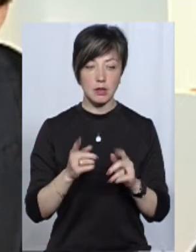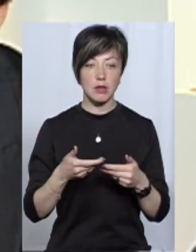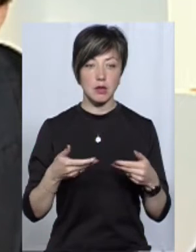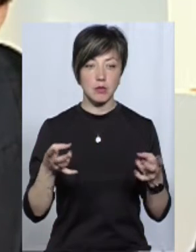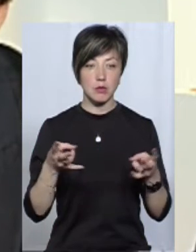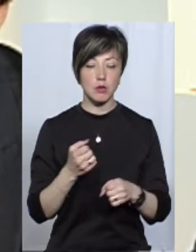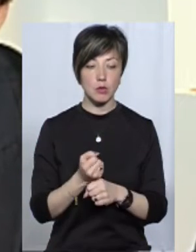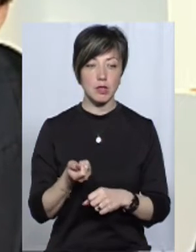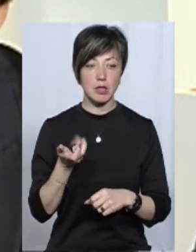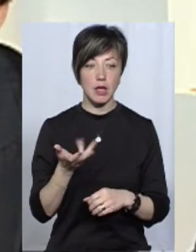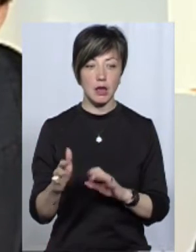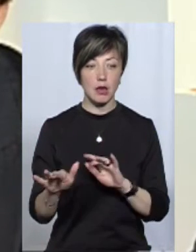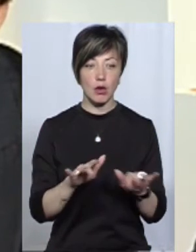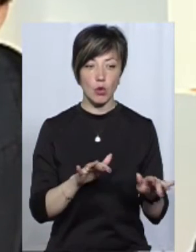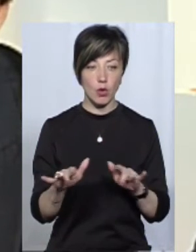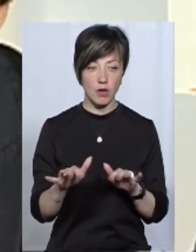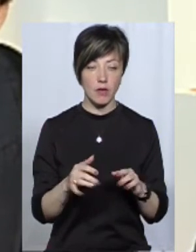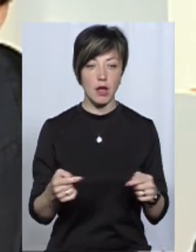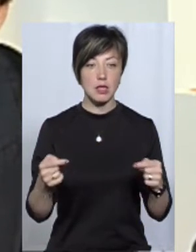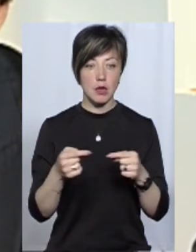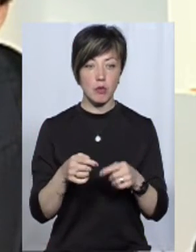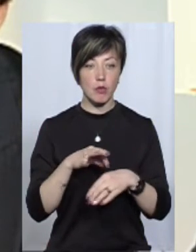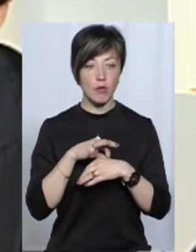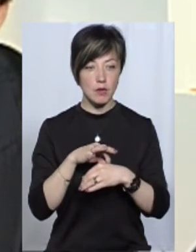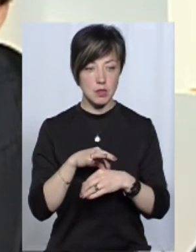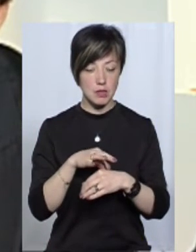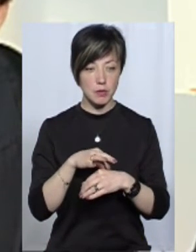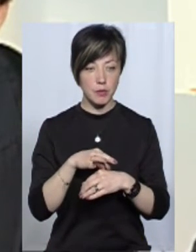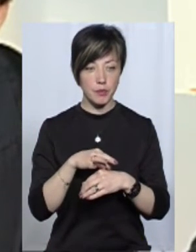ще треба зробити декілька шагів, крохи, а саме провести,